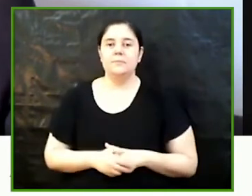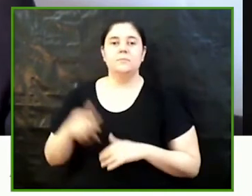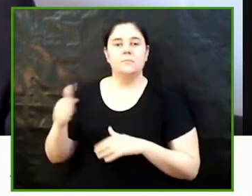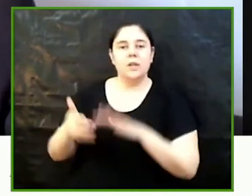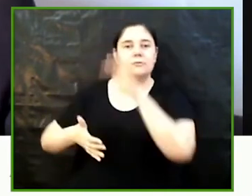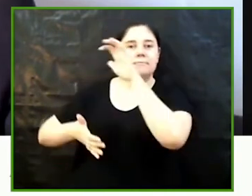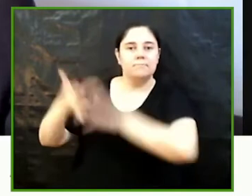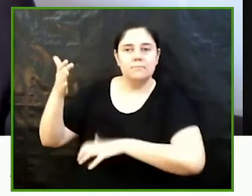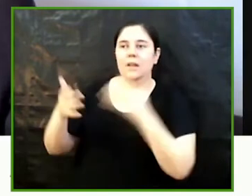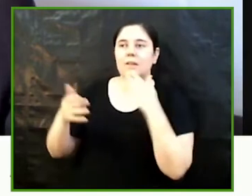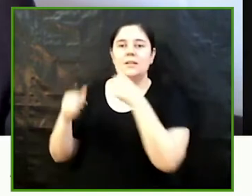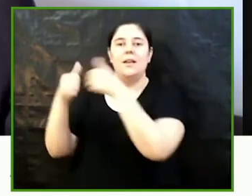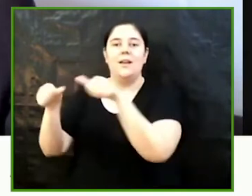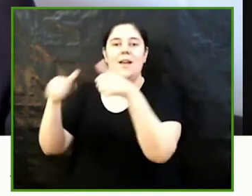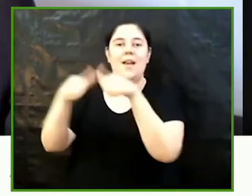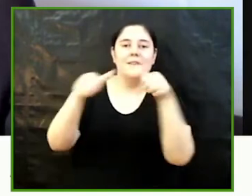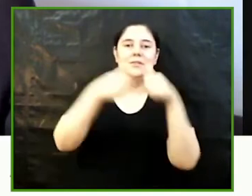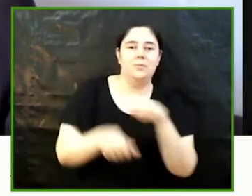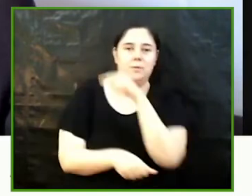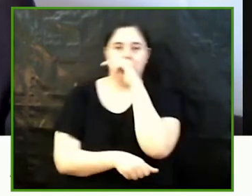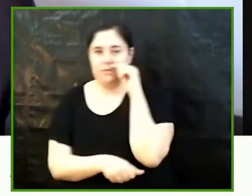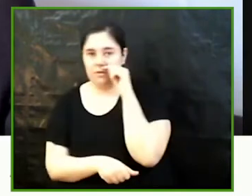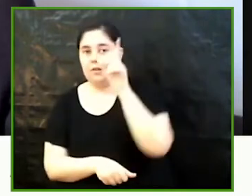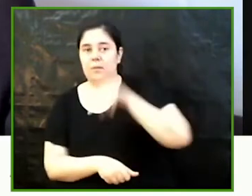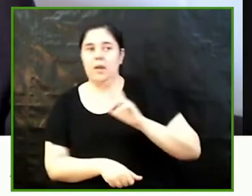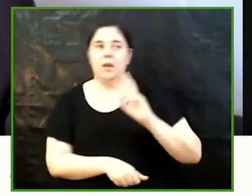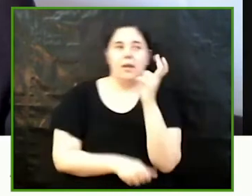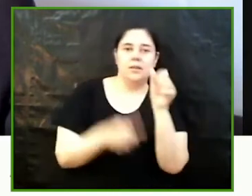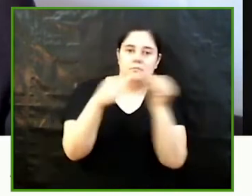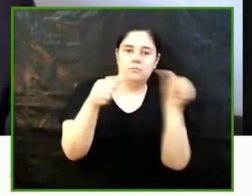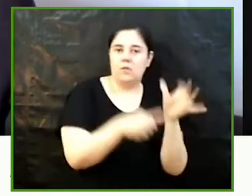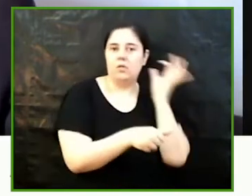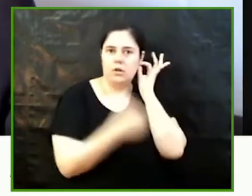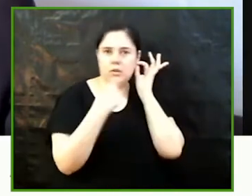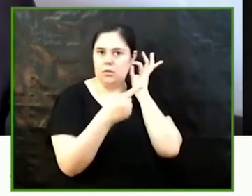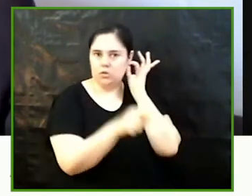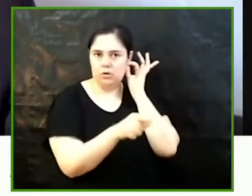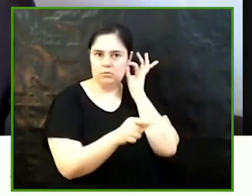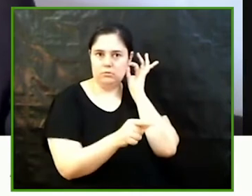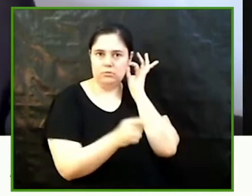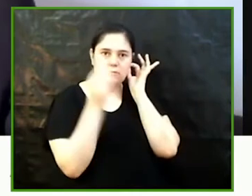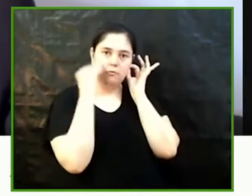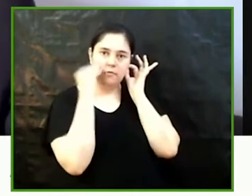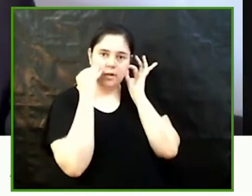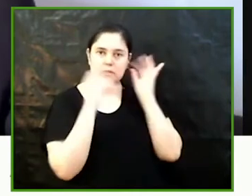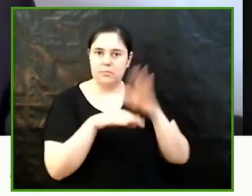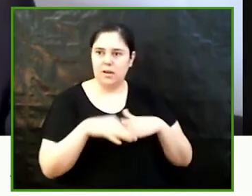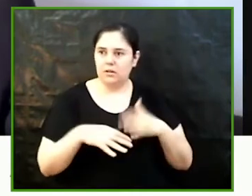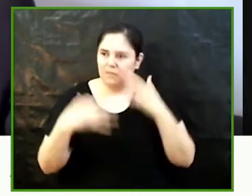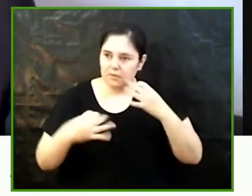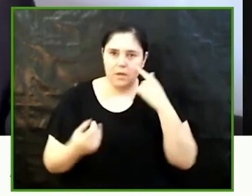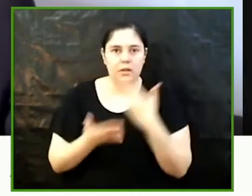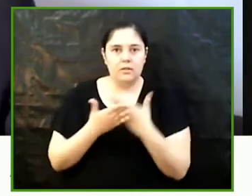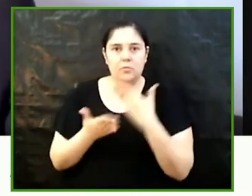diferents estereotips masculins en desmenteix també d'altres atribuïts de les dones amb l'objectiu de demostrar la igualtat intel·lectual